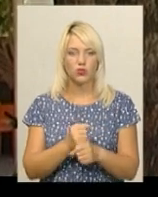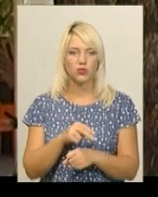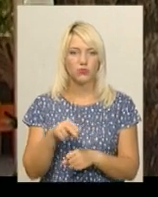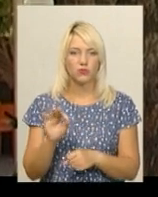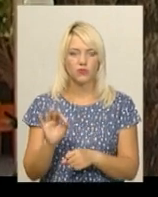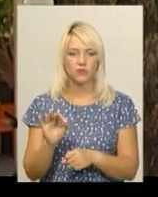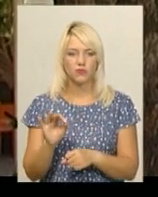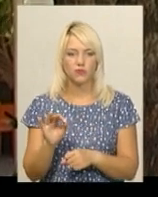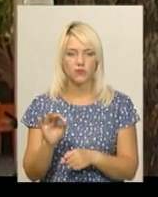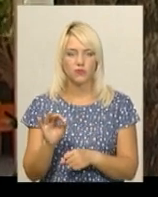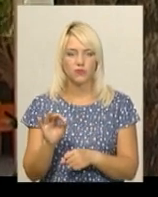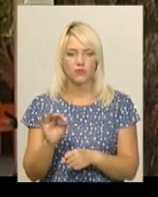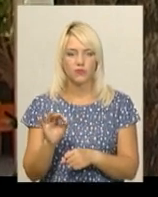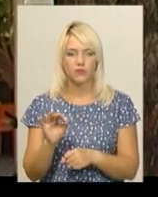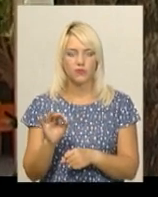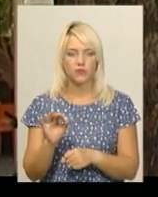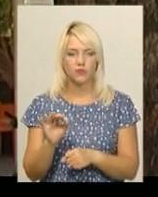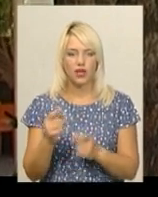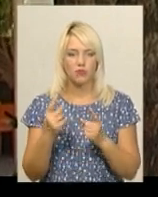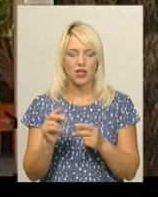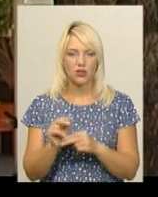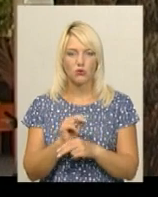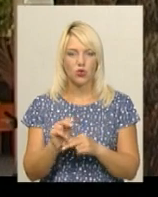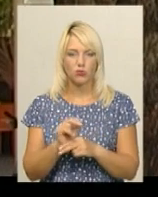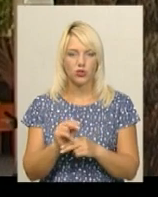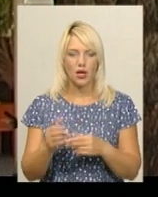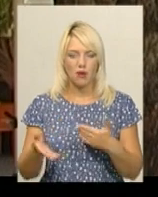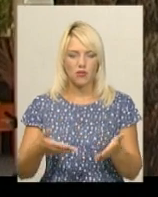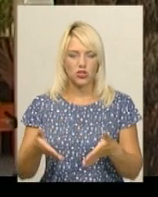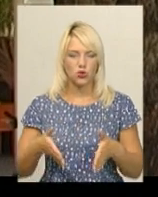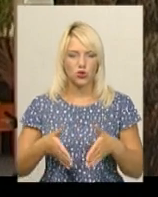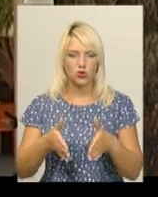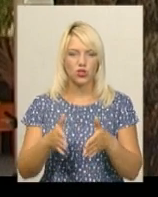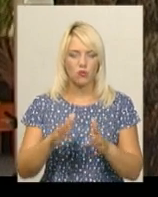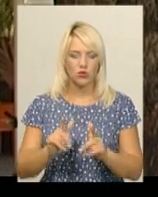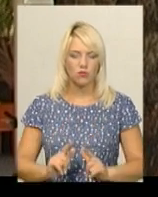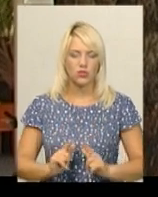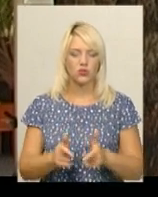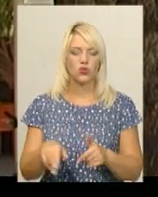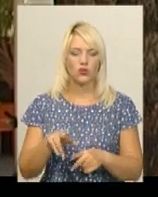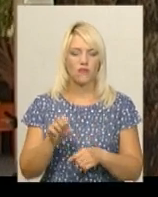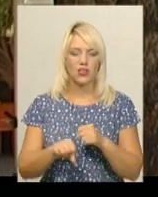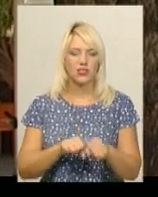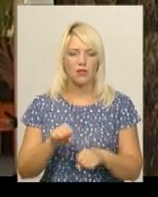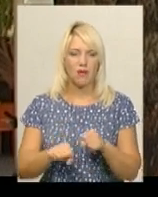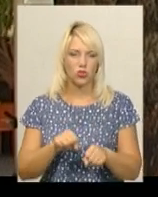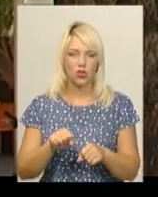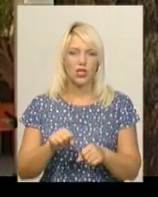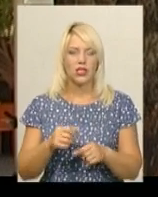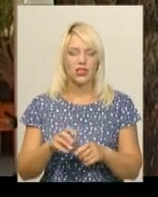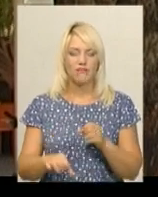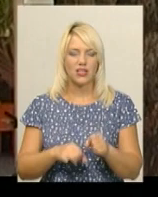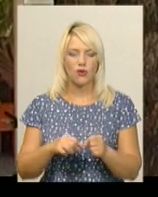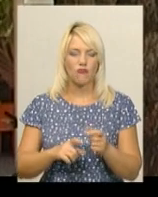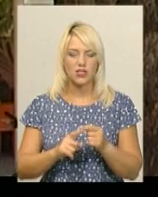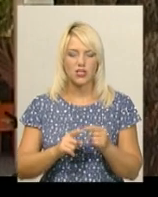капітальному ремонту пішохідної доріжки і потім приступить до велосипедної і велосипедну вздовж